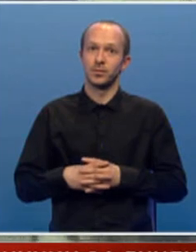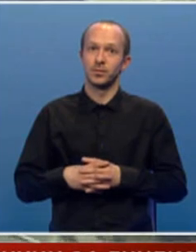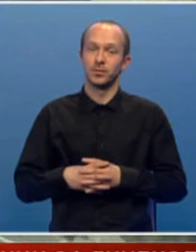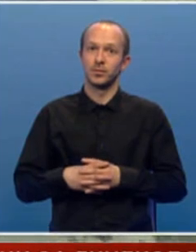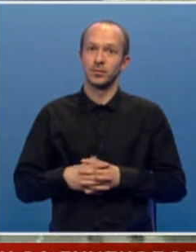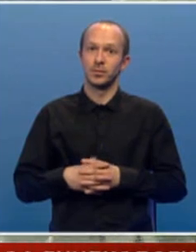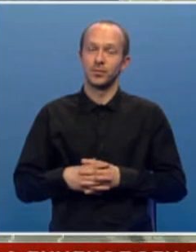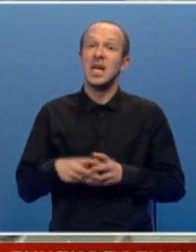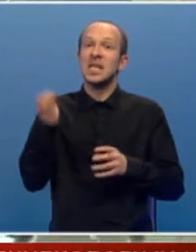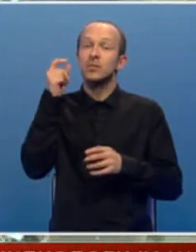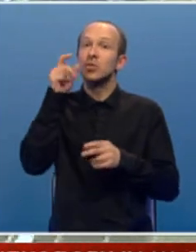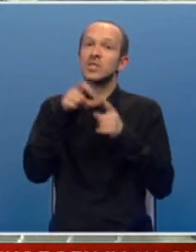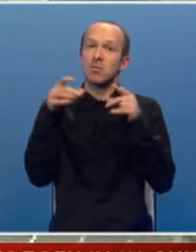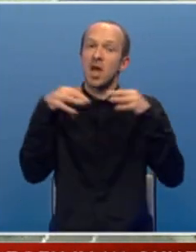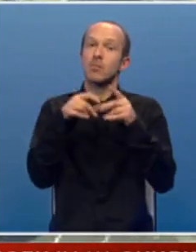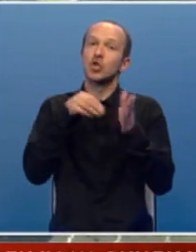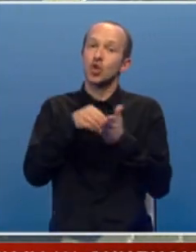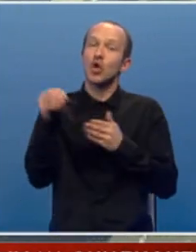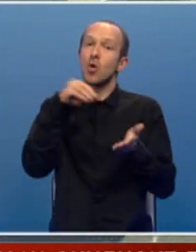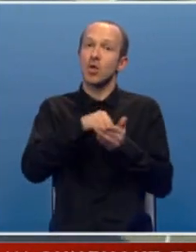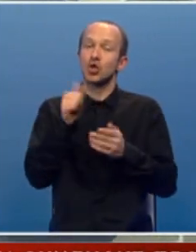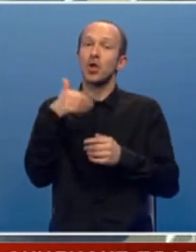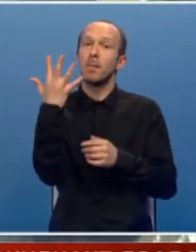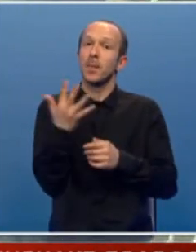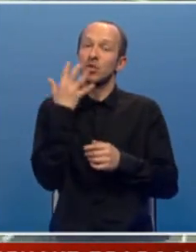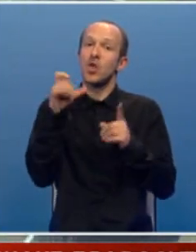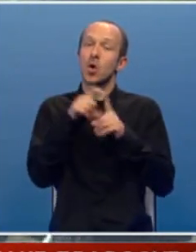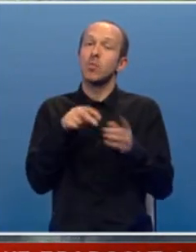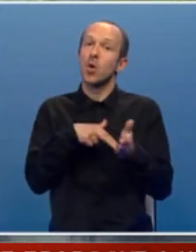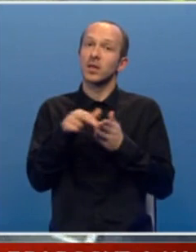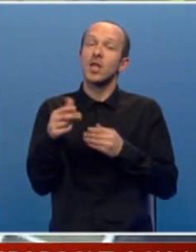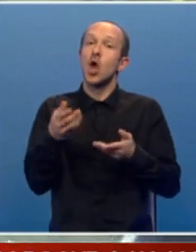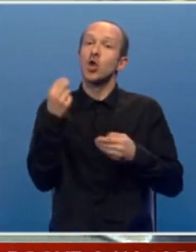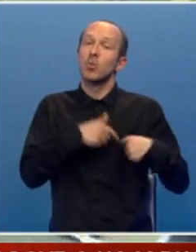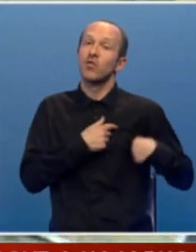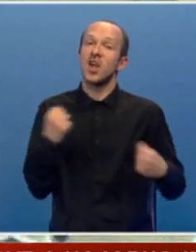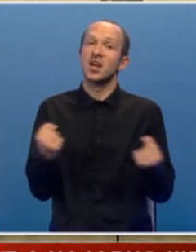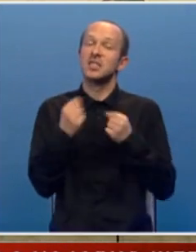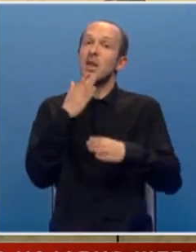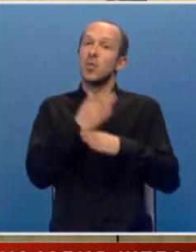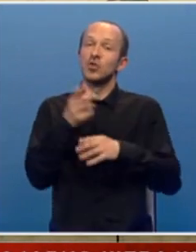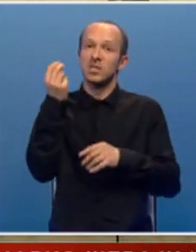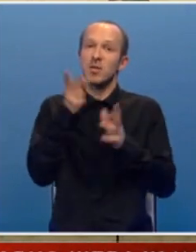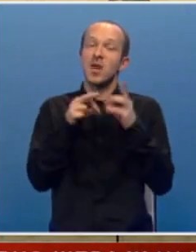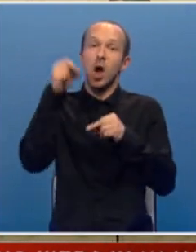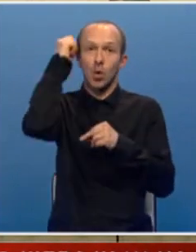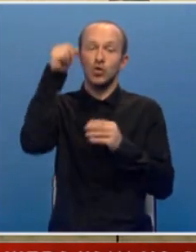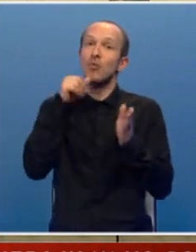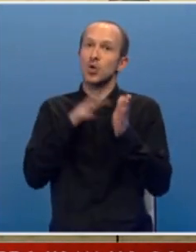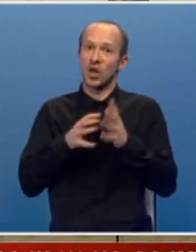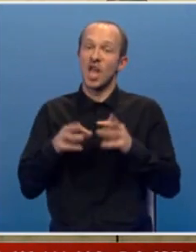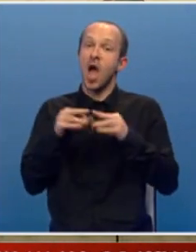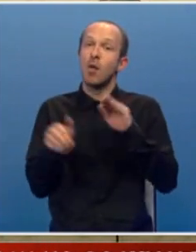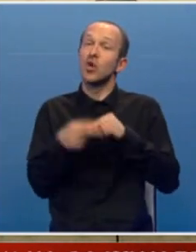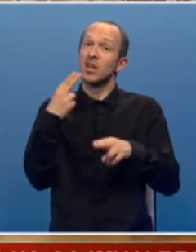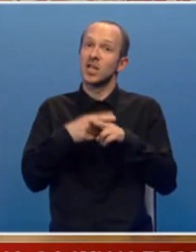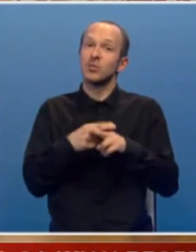Srpsko sabranje Baštionik obilježilo je pet godina od pokretanja dobrotvorne akcije za pomoć Srbima na Kosovo i Metohija